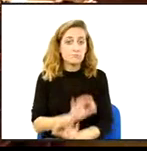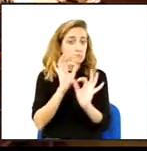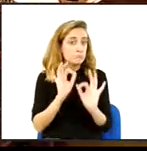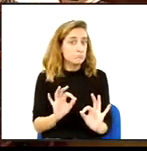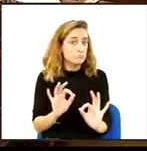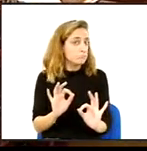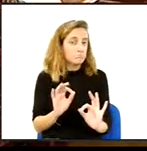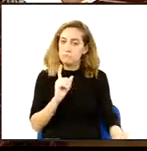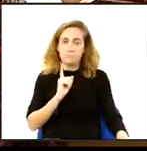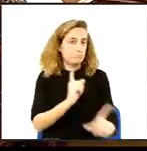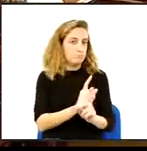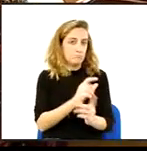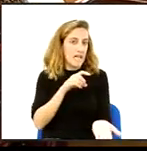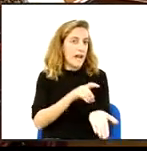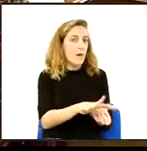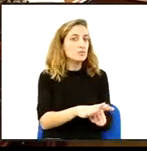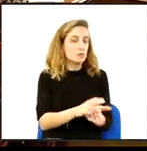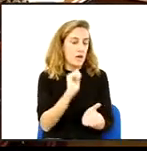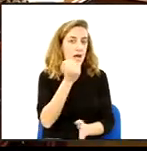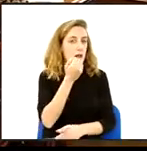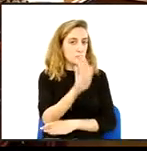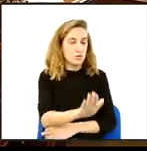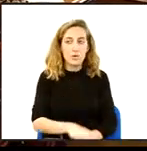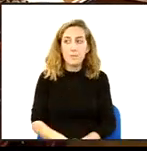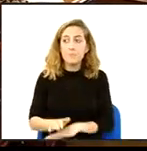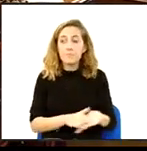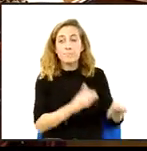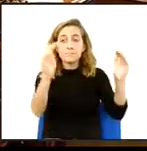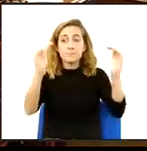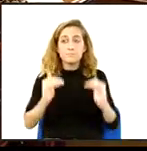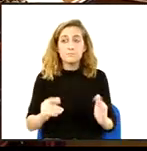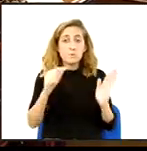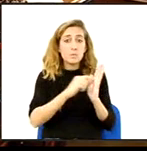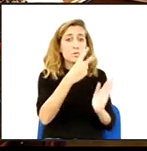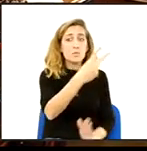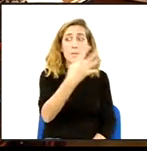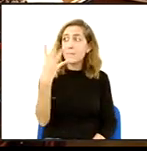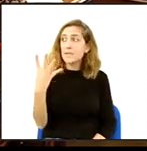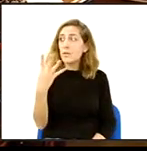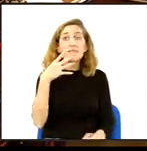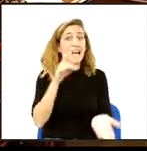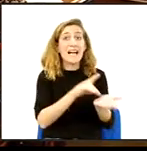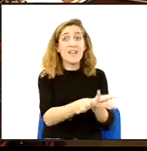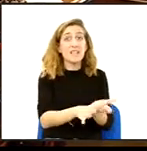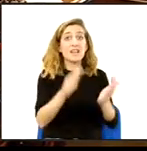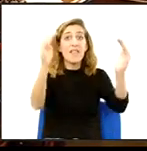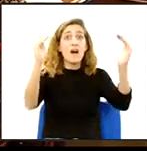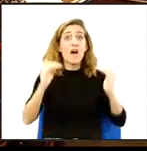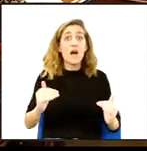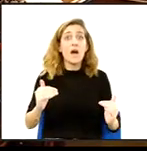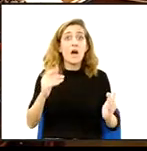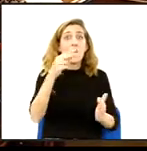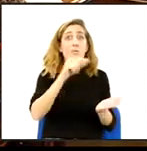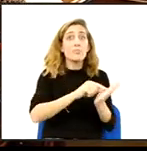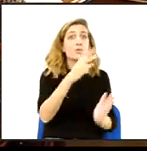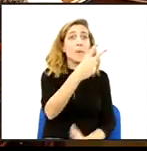Queda rebutjada la moció. La moció, punt 24, ha quedat retirada. Doncs passem al punt